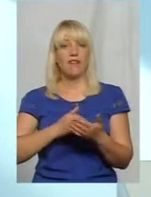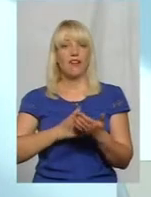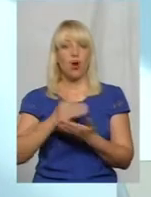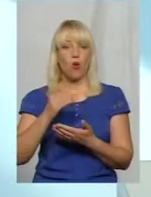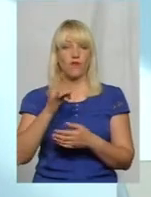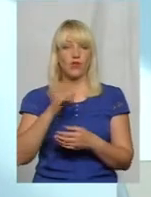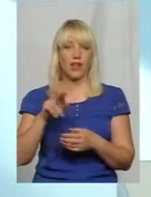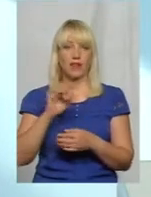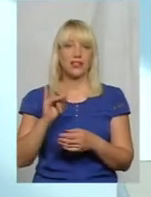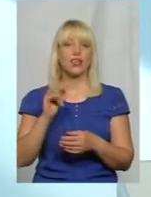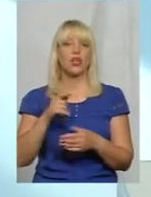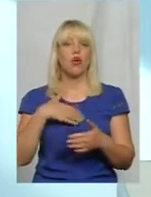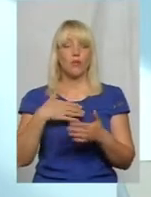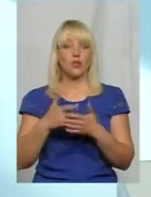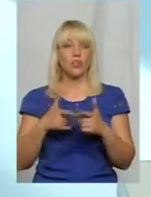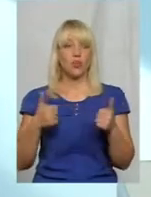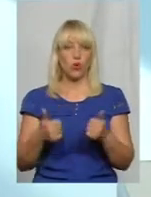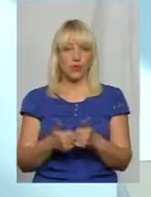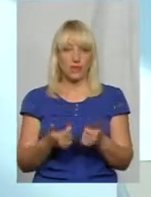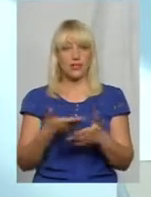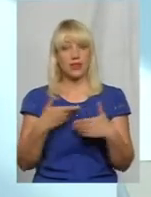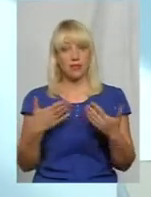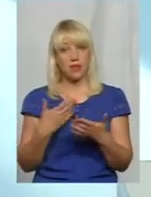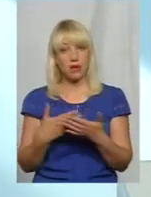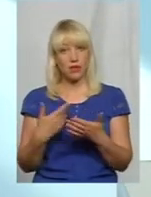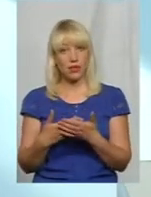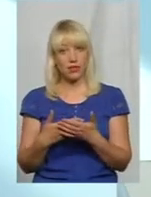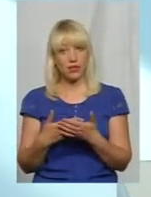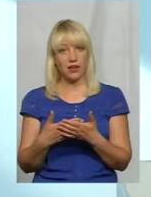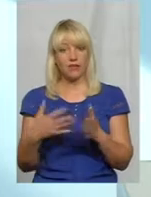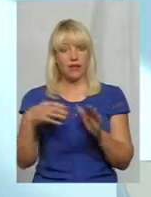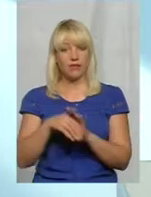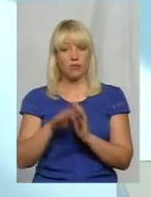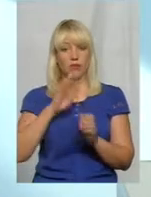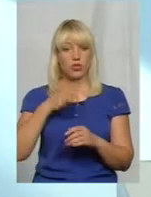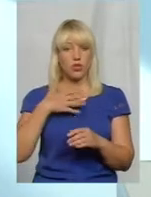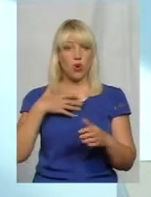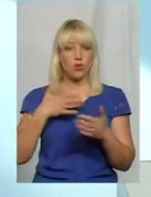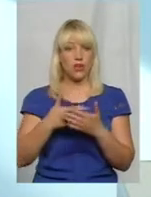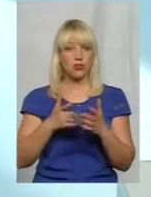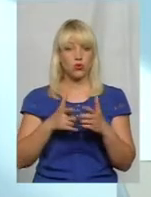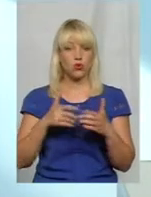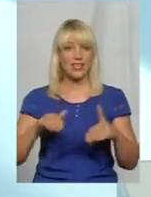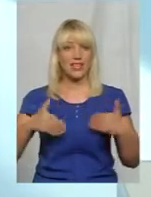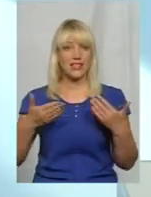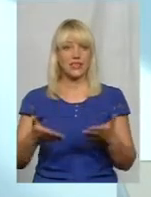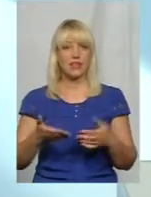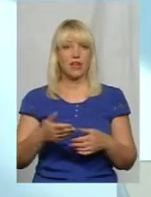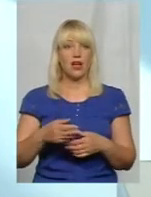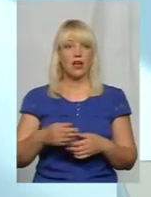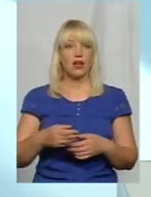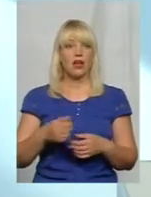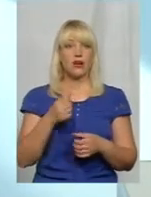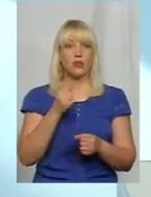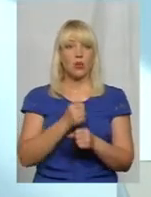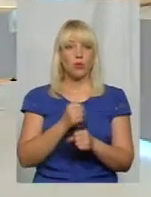громадські організації. Ми, наприклад, в рамках нашої громадської ініціативи «Поділля історія»